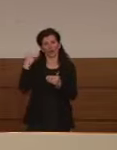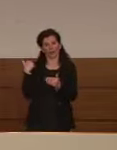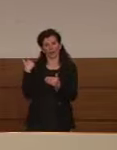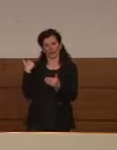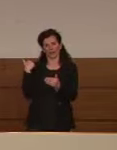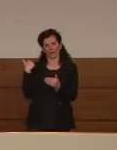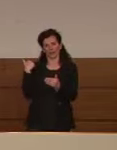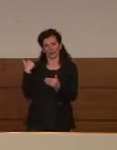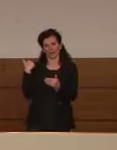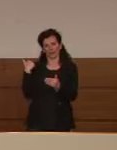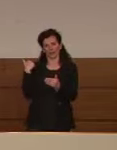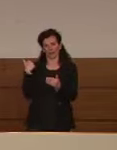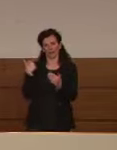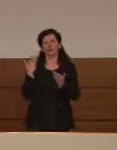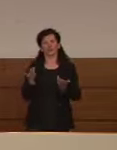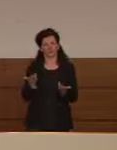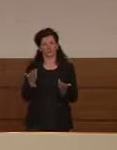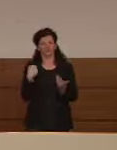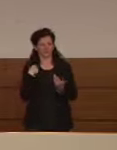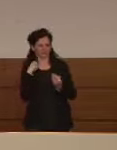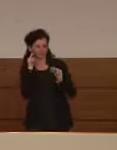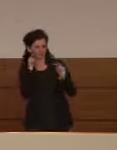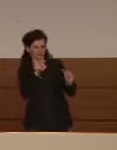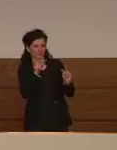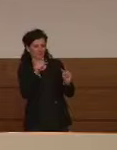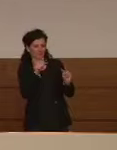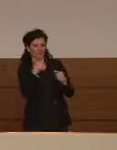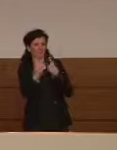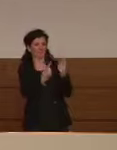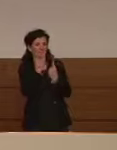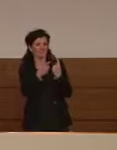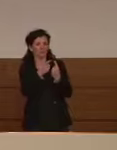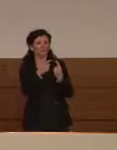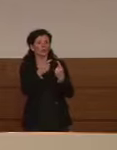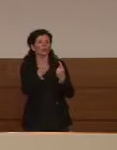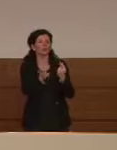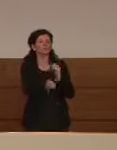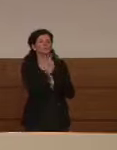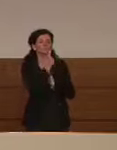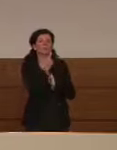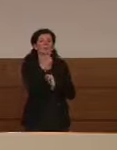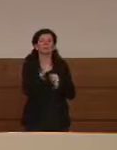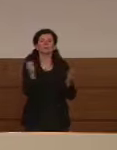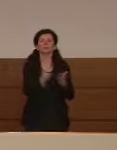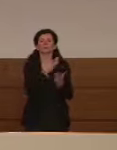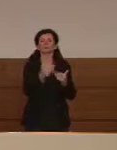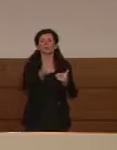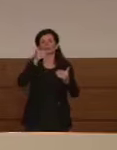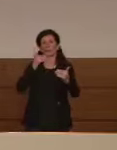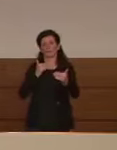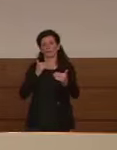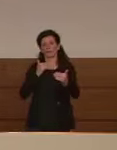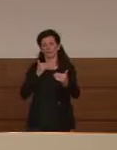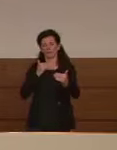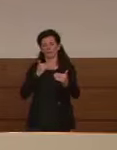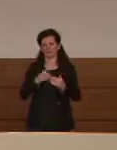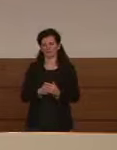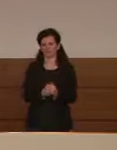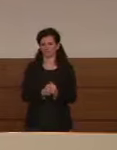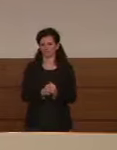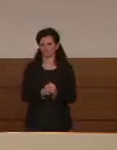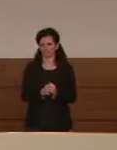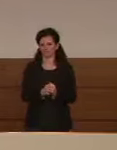noi vediamo, effettivamente, è qualcosa che è accaduto prima in termini di contagi. In termini di